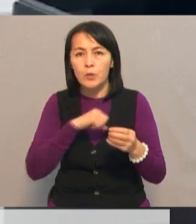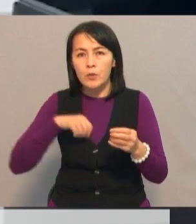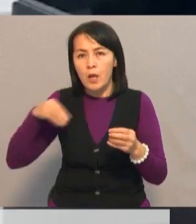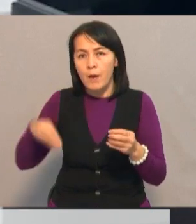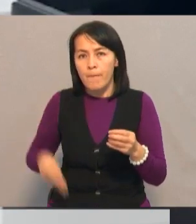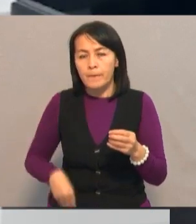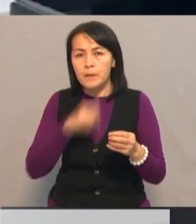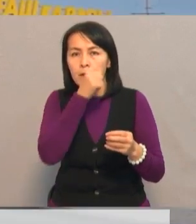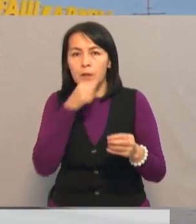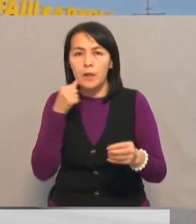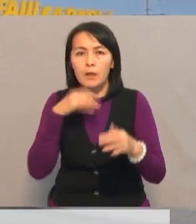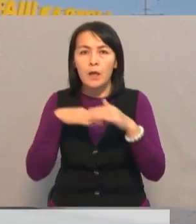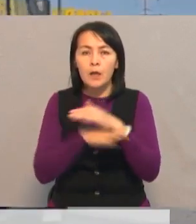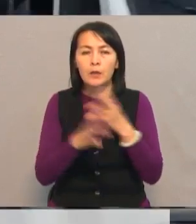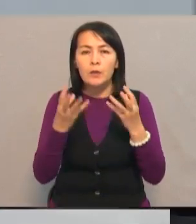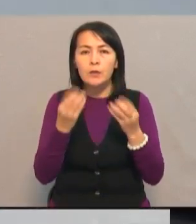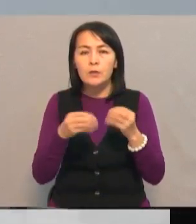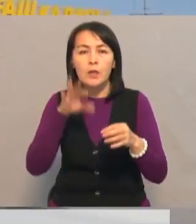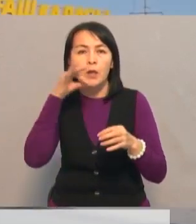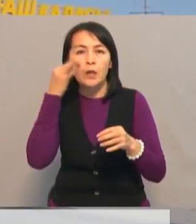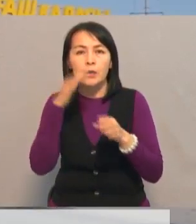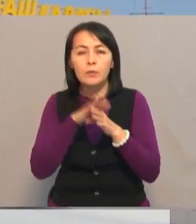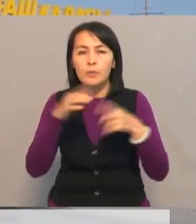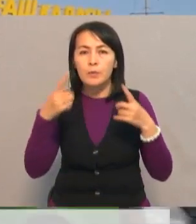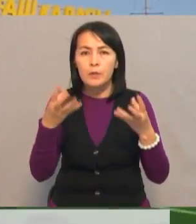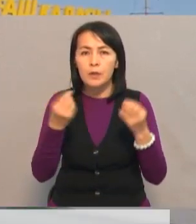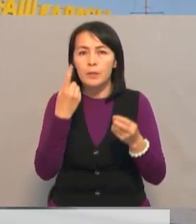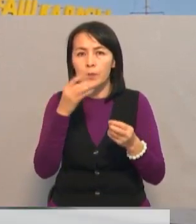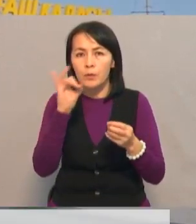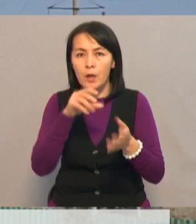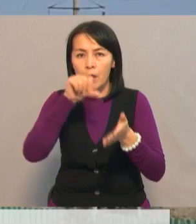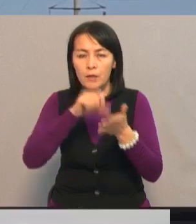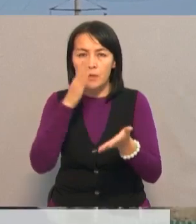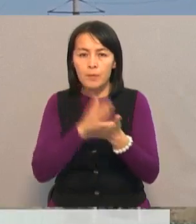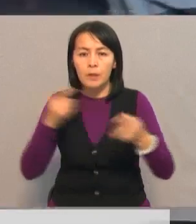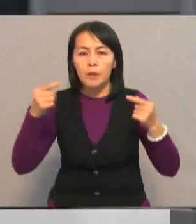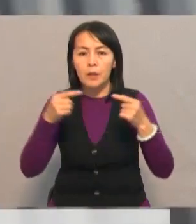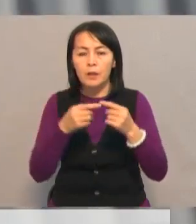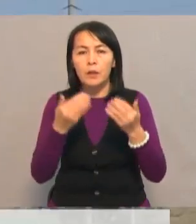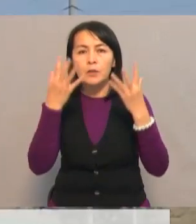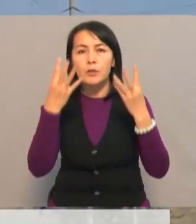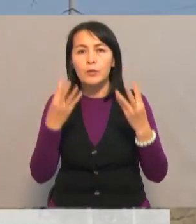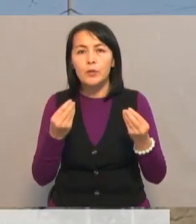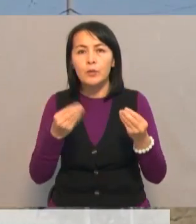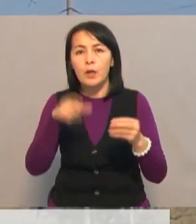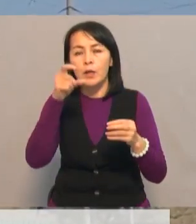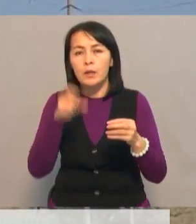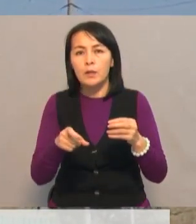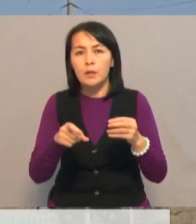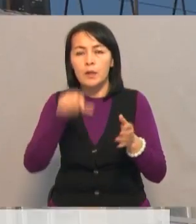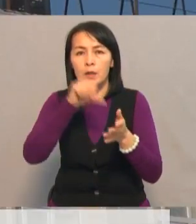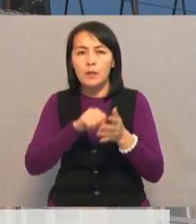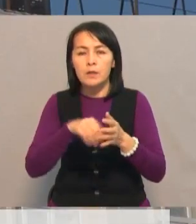өз қажетілгінің жұмысап жіберген, сонда оның алаяқтық бойынша бұдан масқа бір жайтқа қатсы бар екен анықталды. Қазіргі таңда күдіктіге